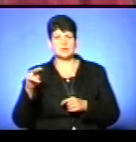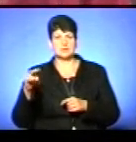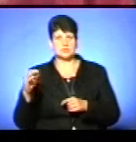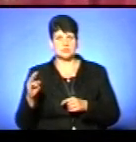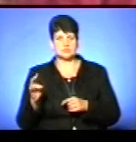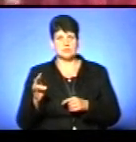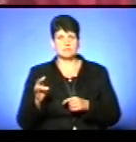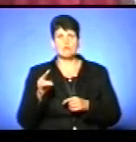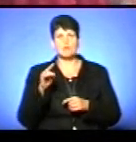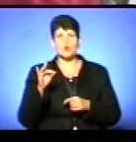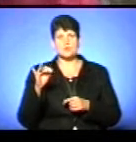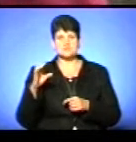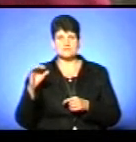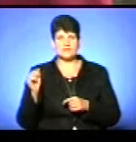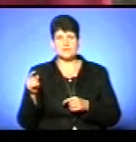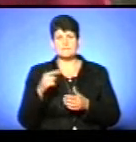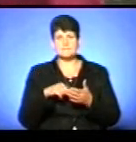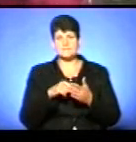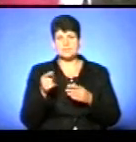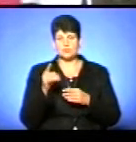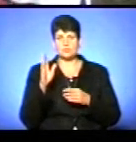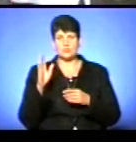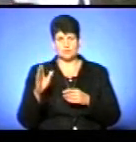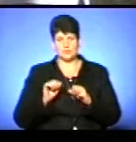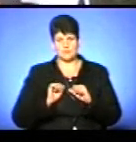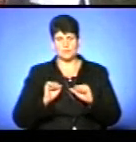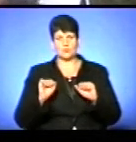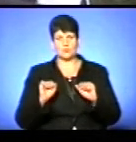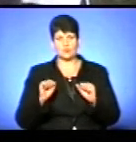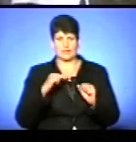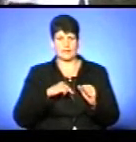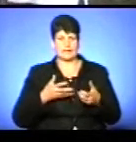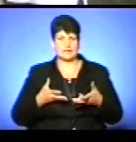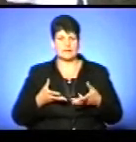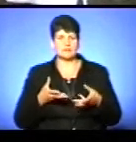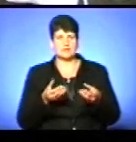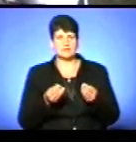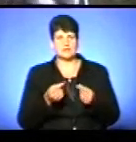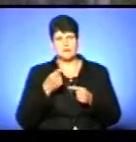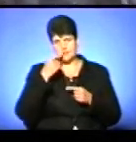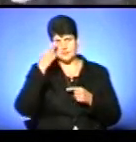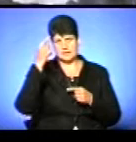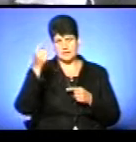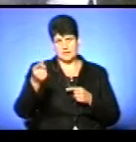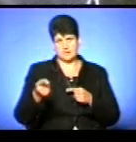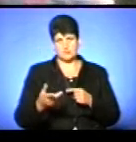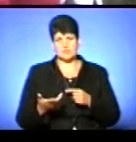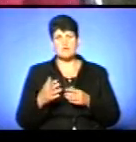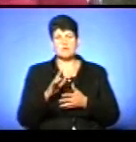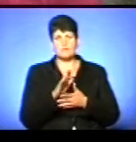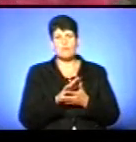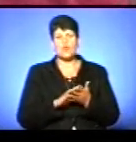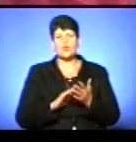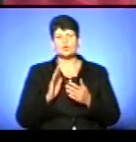Просвітне місто Тернополя буде бадьорою, натхненною, далекосяжною і продовжить